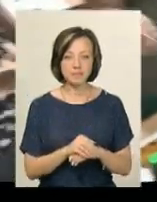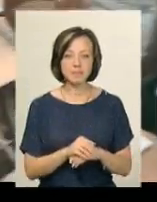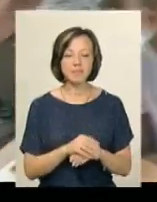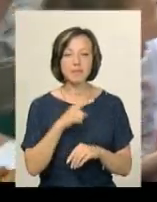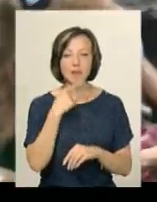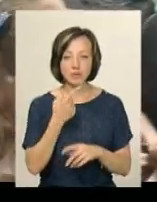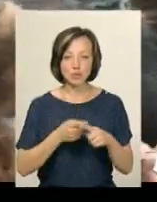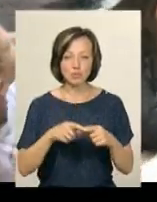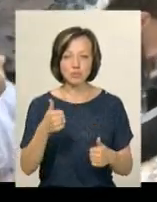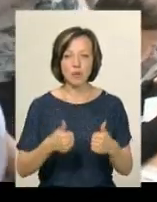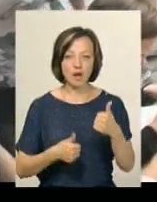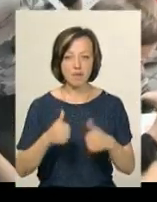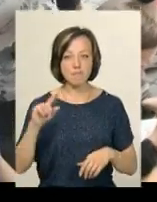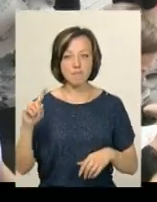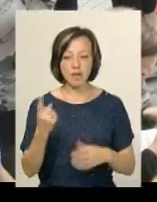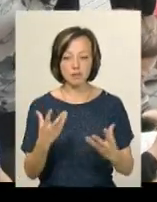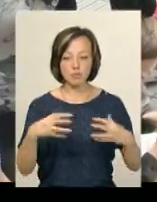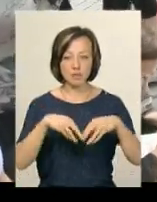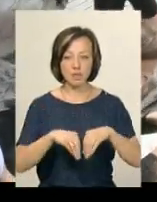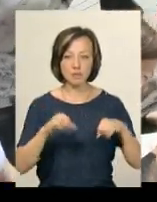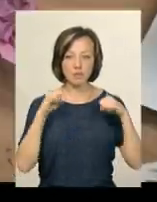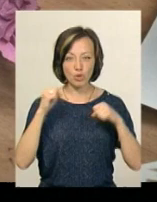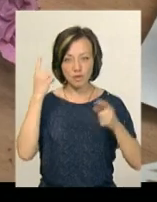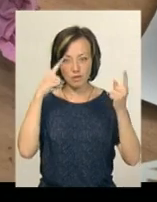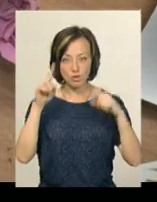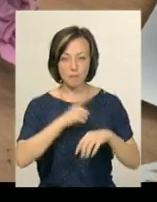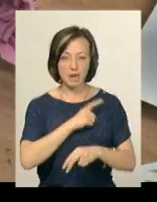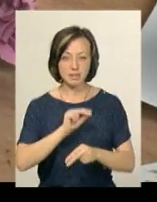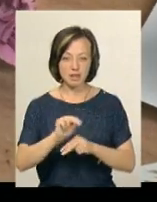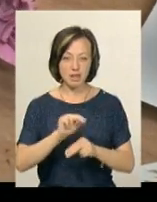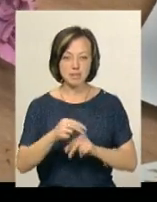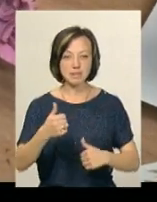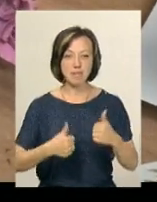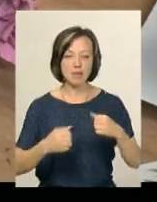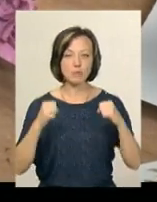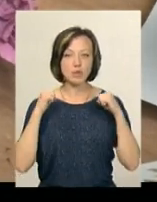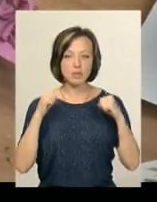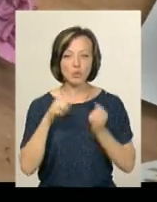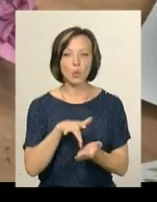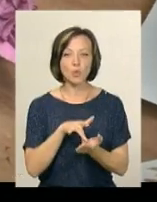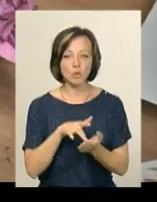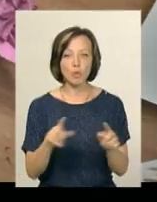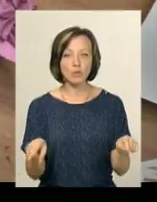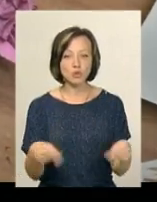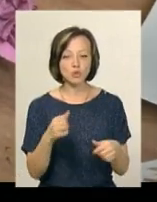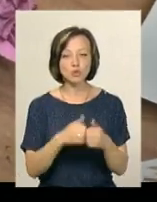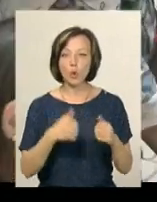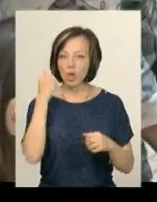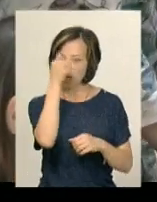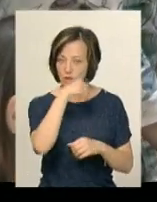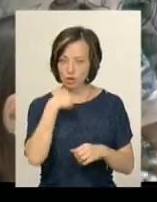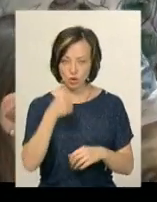туристичному квесті в Хмельницькому вперше об'єднали спорт і творчі майстер-класи. Змагання ж зі спортивного туризму організовують щорічно.